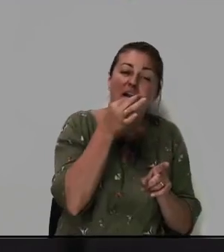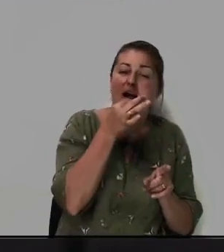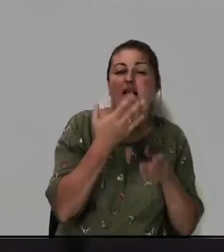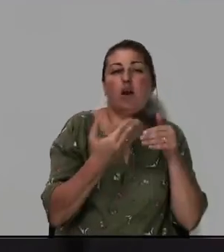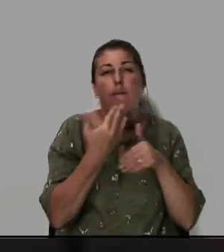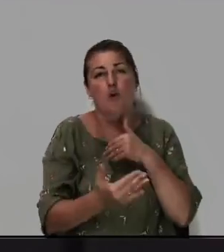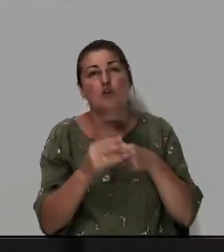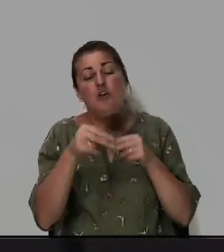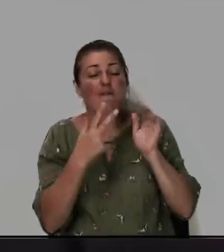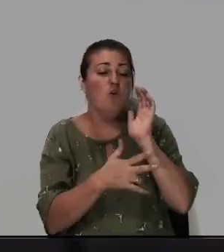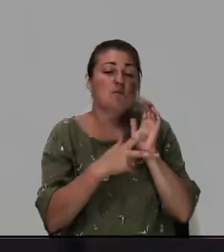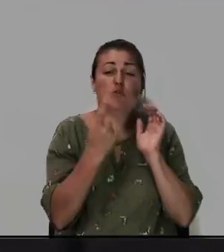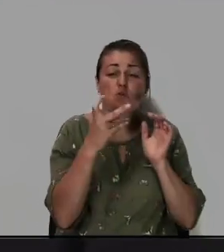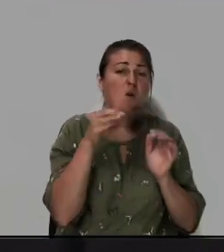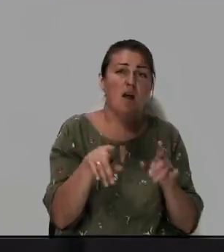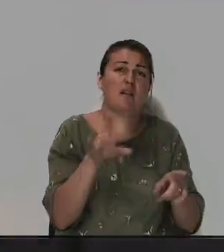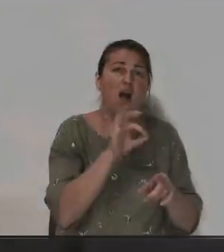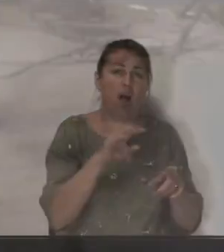80-100 лет оно